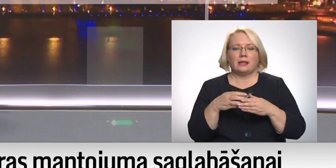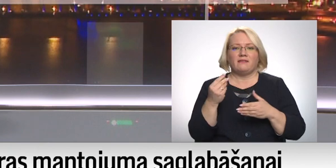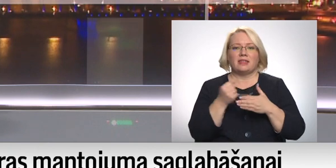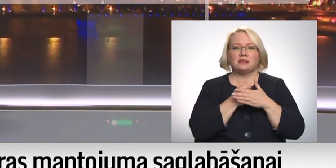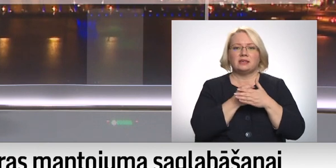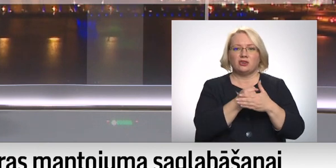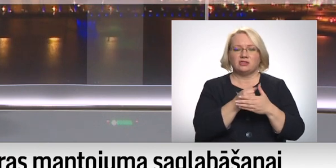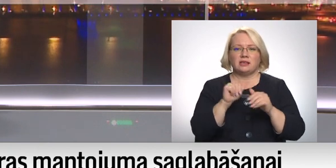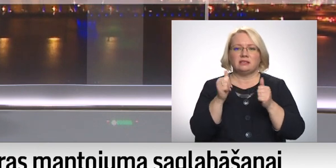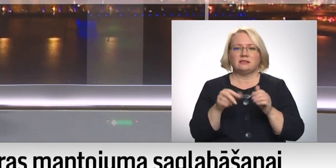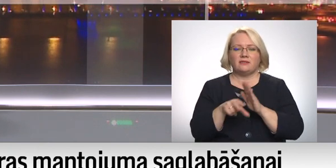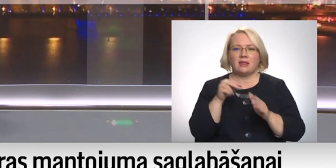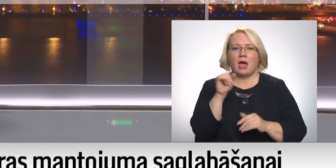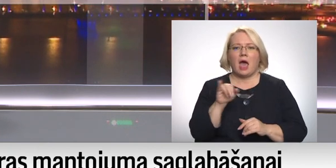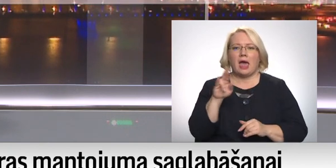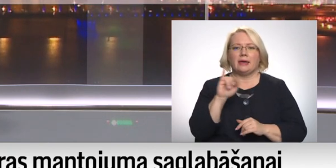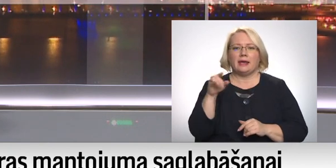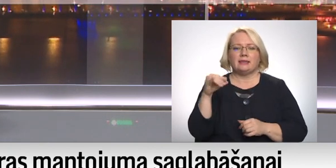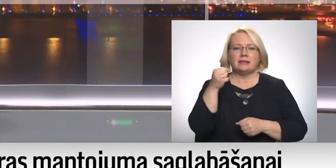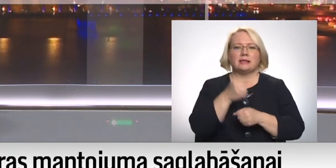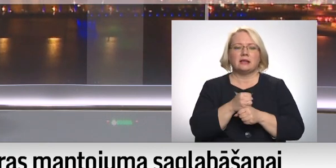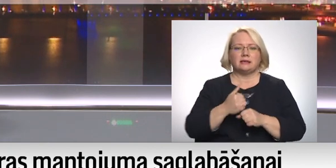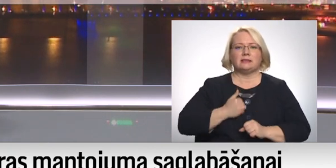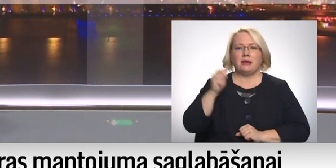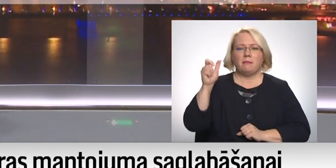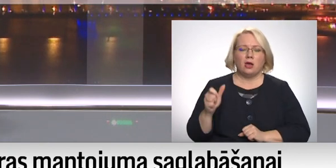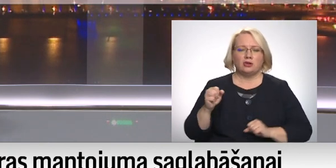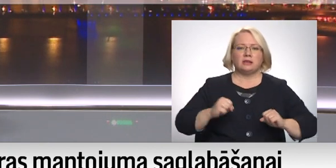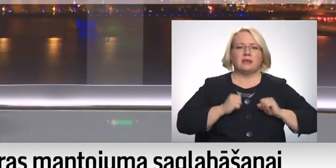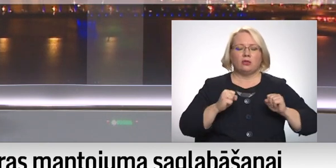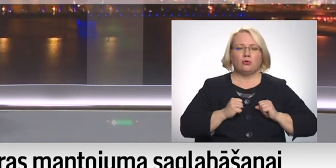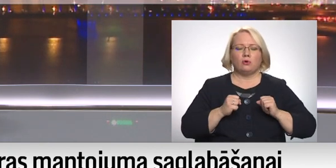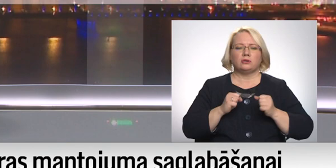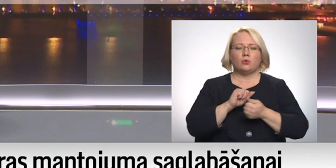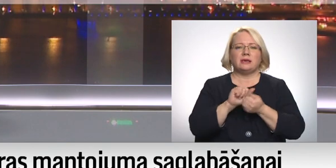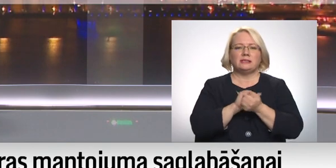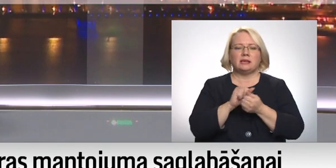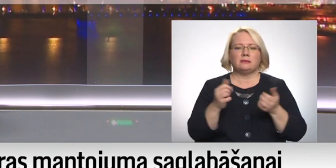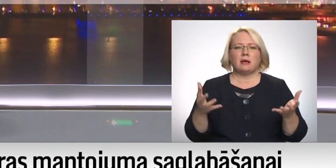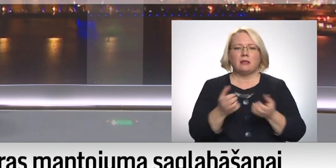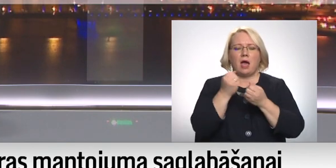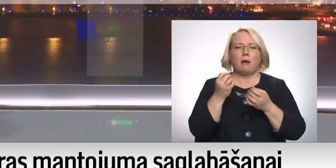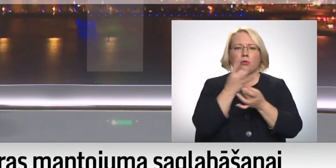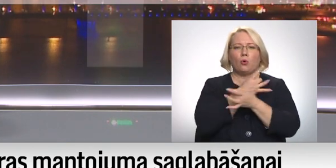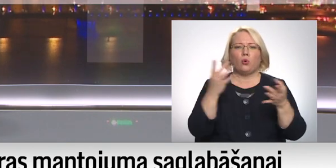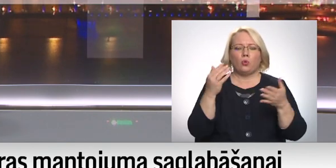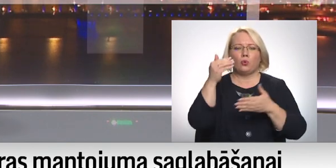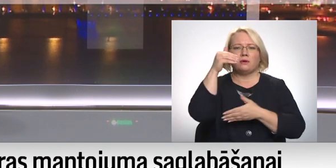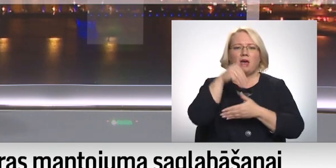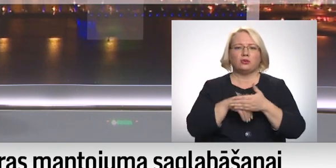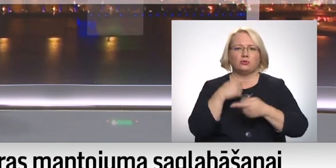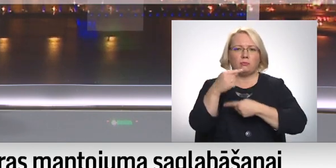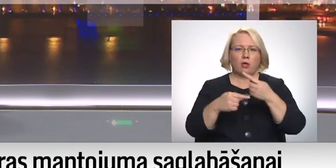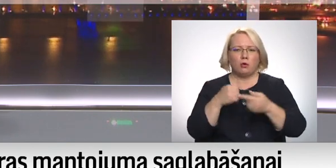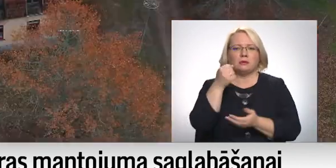izvēlējies arī Airītas stacijas īpašnieks, cenšoties no iznīcības glābtu kultūru vēsturisku mantojumu, stacijas bagāžas glabātuvu.